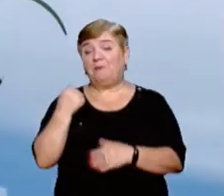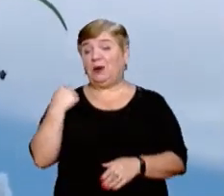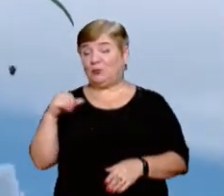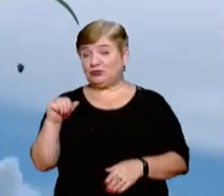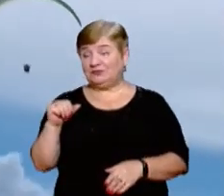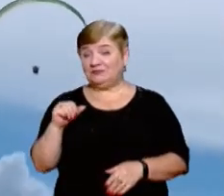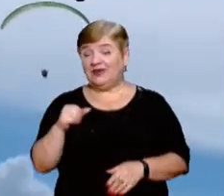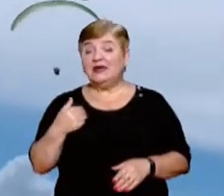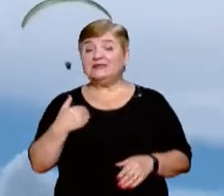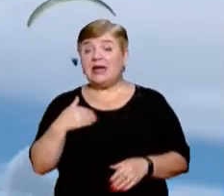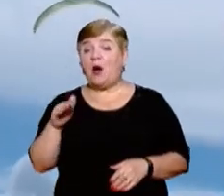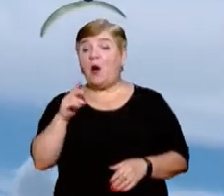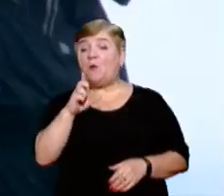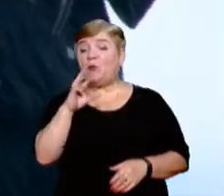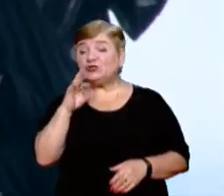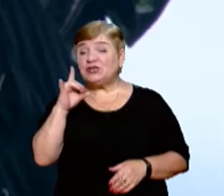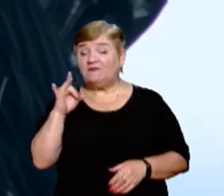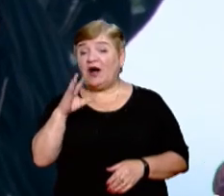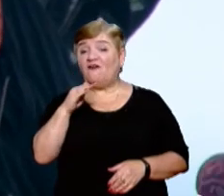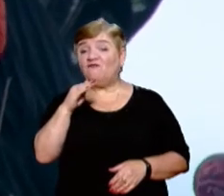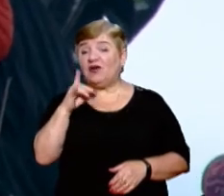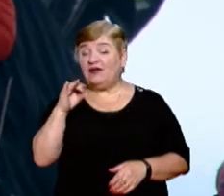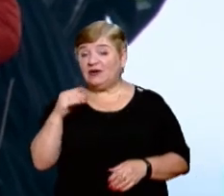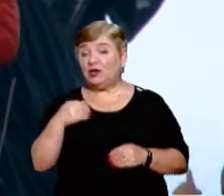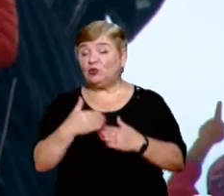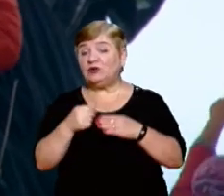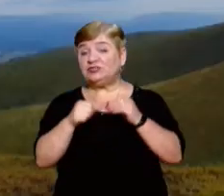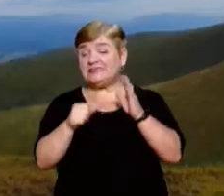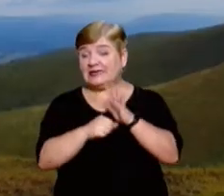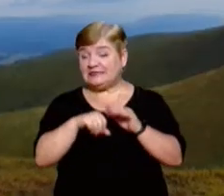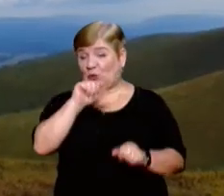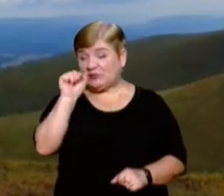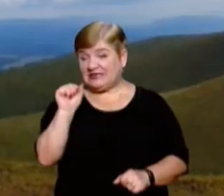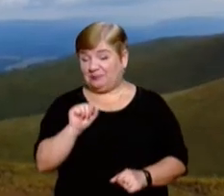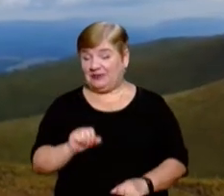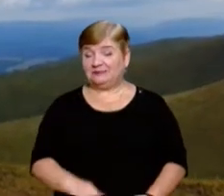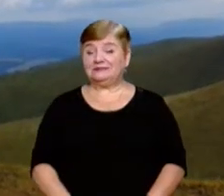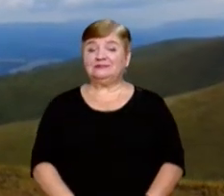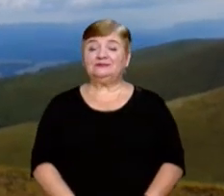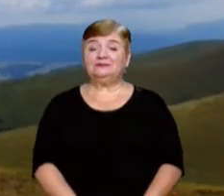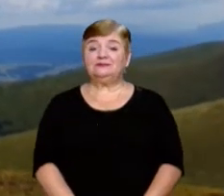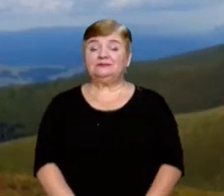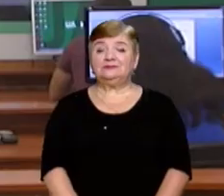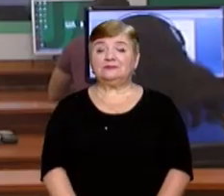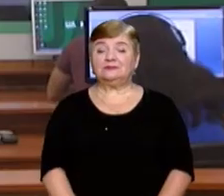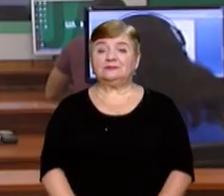Змагання «Боржава Форевер» триватимуть до 16 серпня. Олександр Курта, Віктор Пойда, новини на Суспільному.